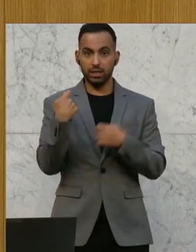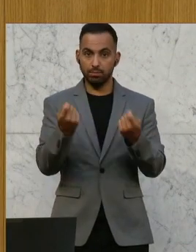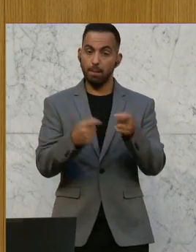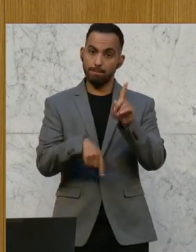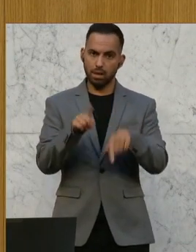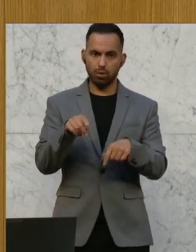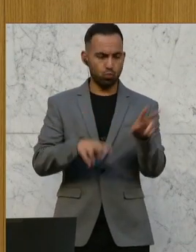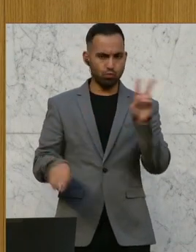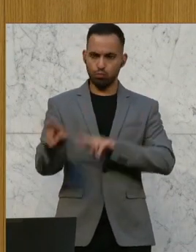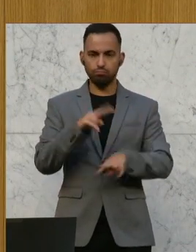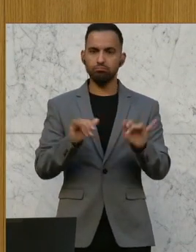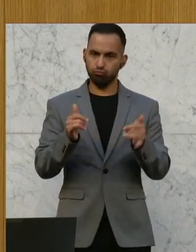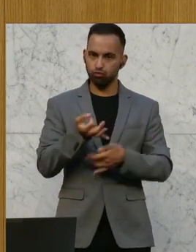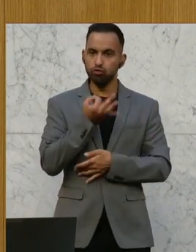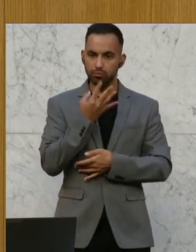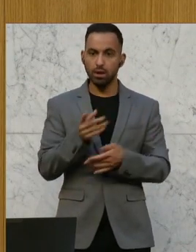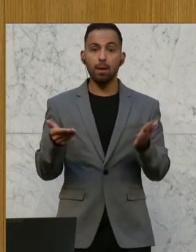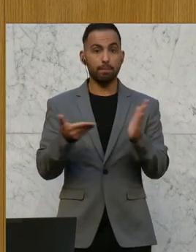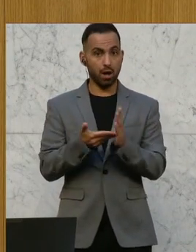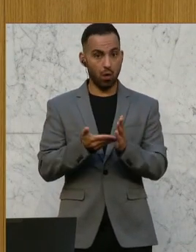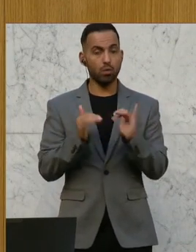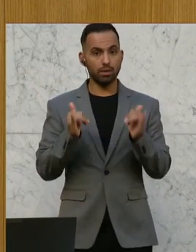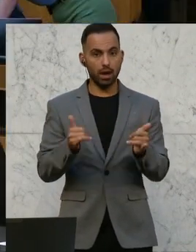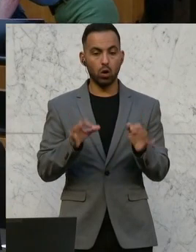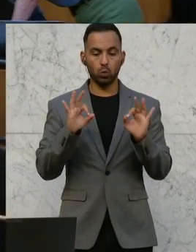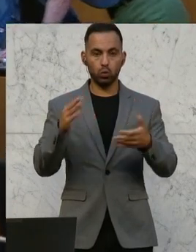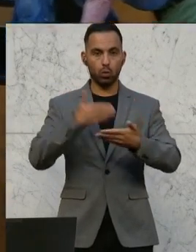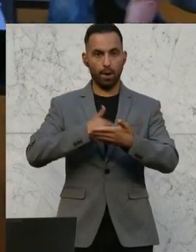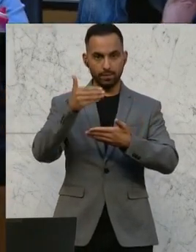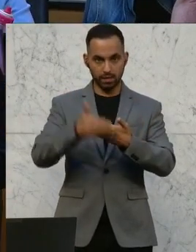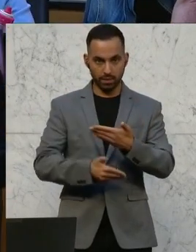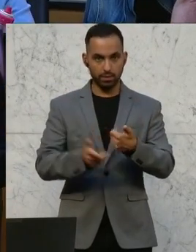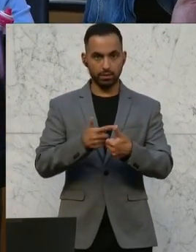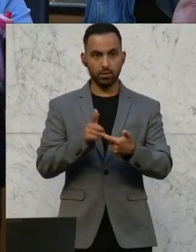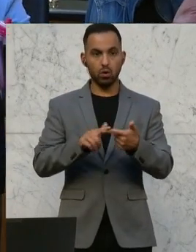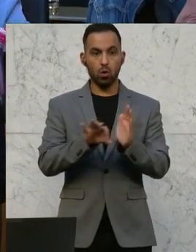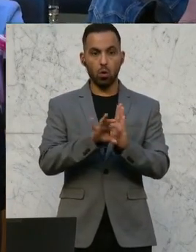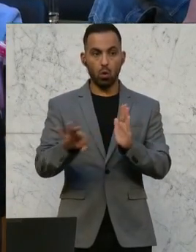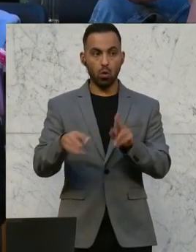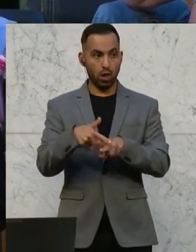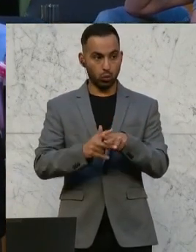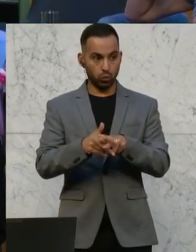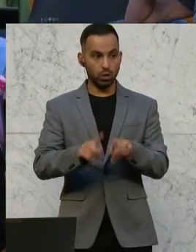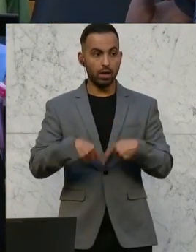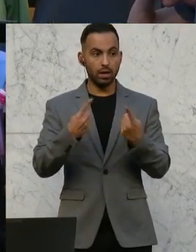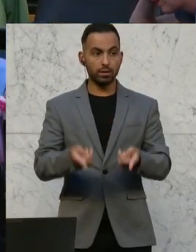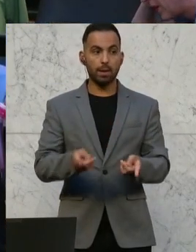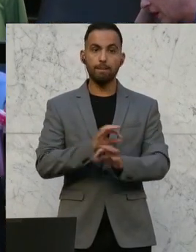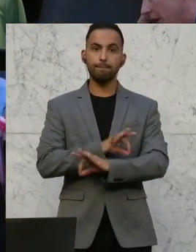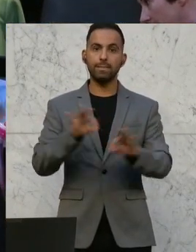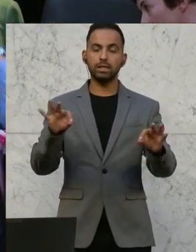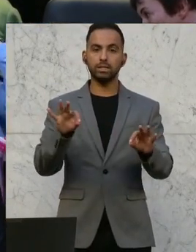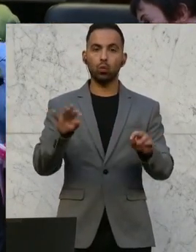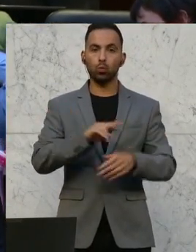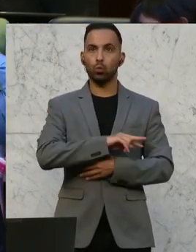manchmal unübersichtlich ist. Da braucht es tatsächlich eine gute Website, ein Online-Tool, um die Übersicht zu bekommen, damit ich, wenn ich mich